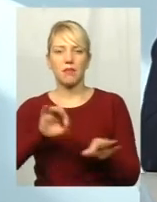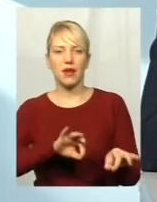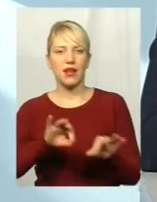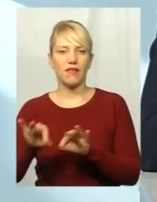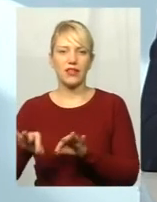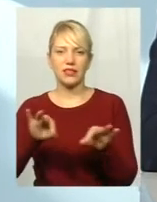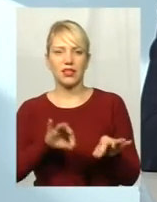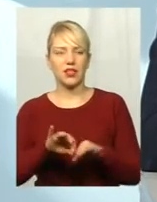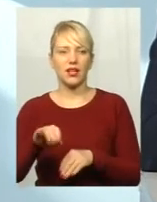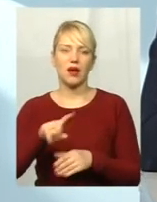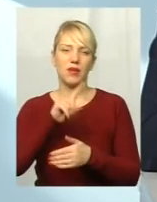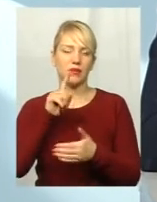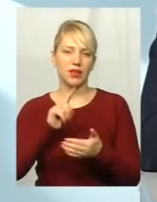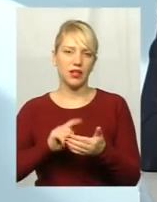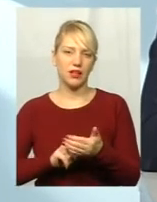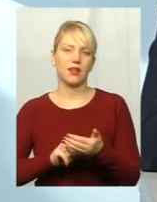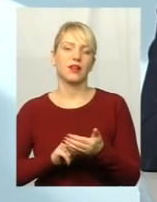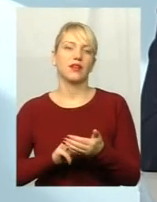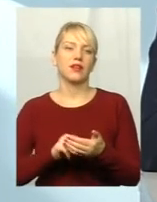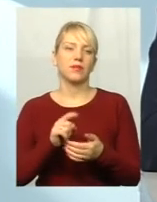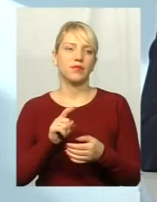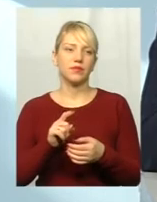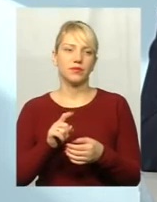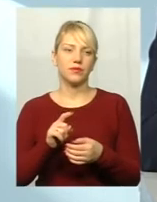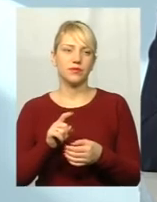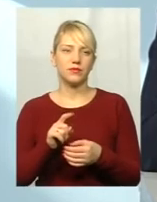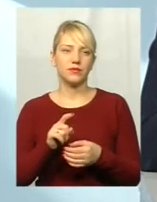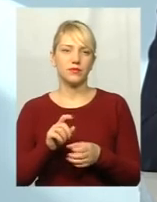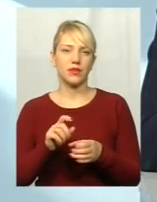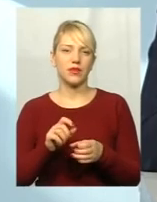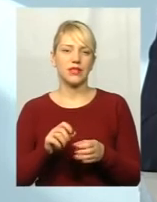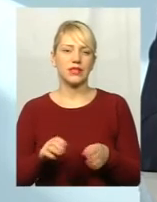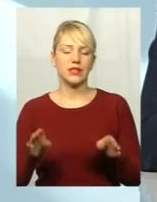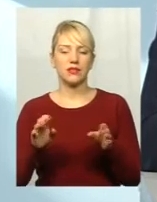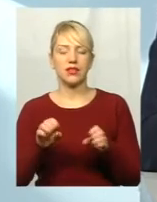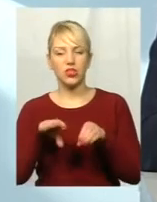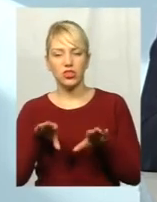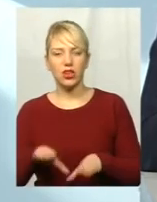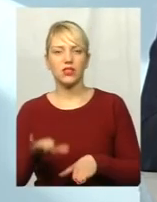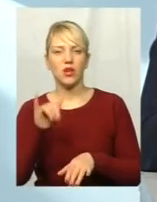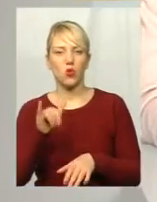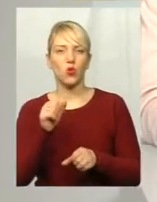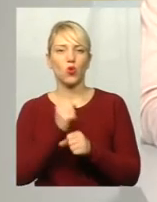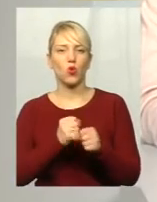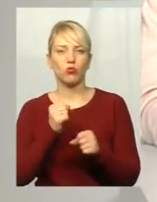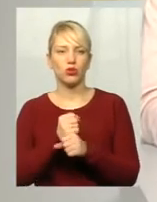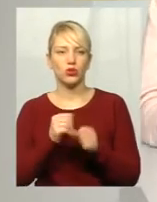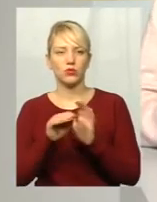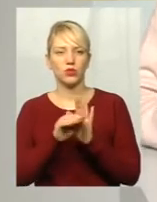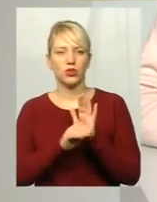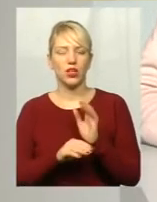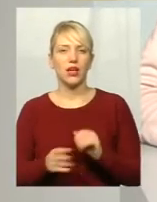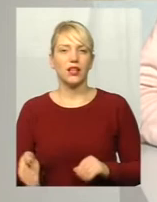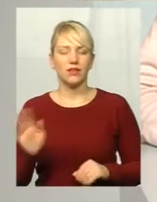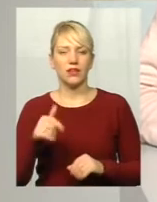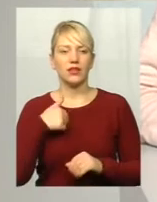питання закривається, по суті, в робочому режимі. Давайте я буду